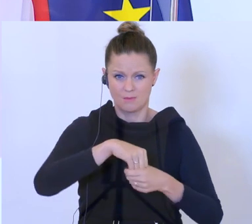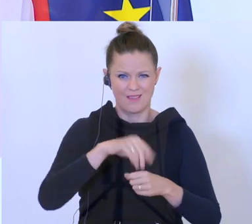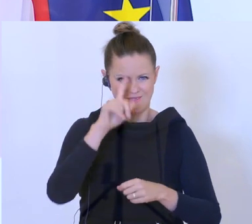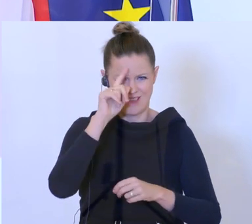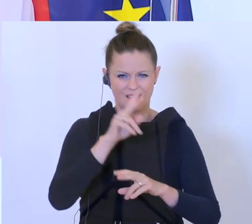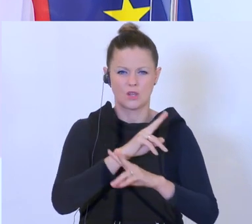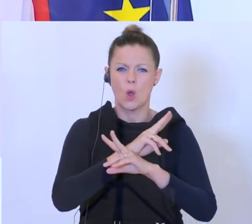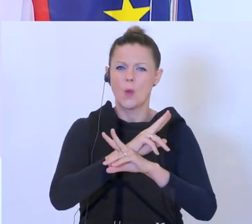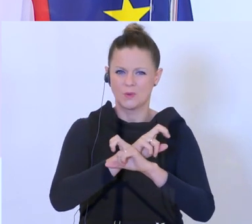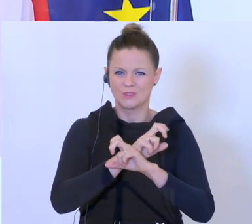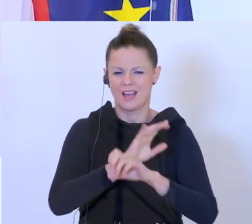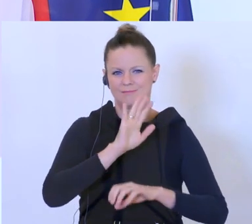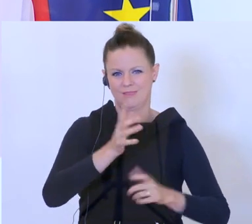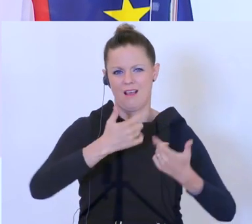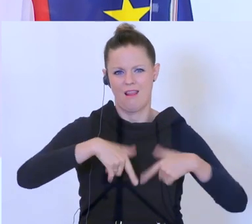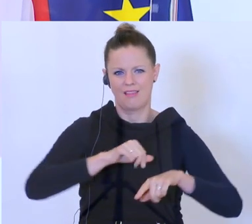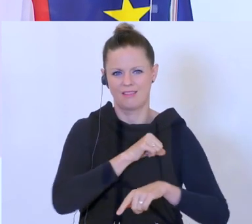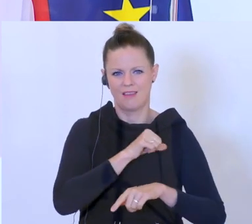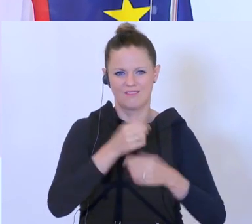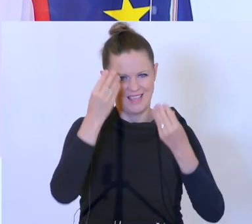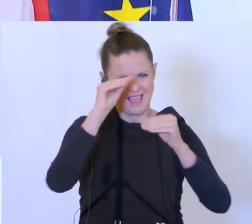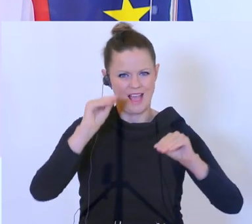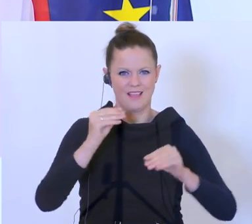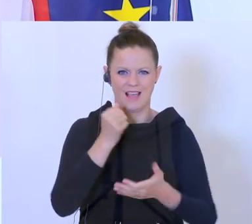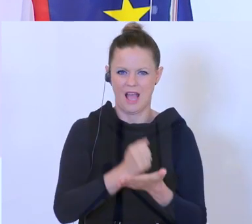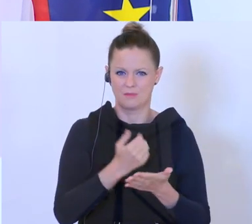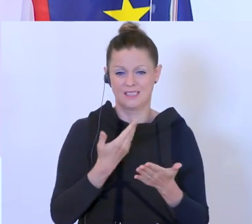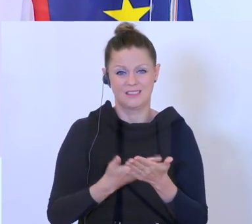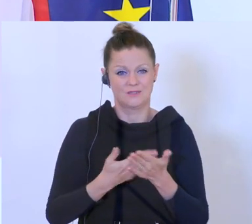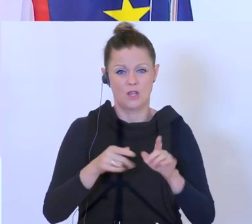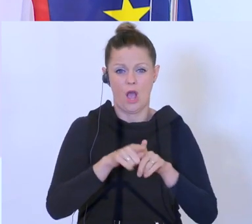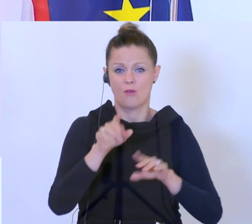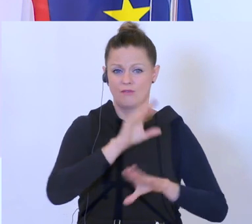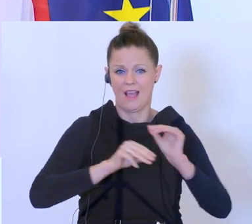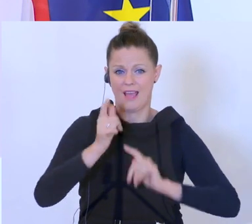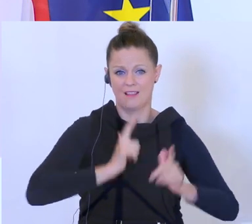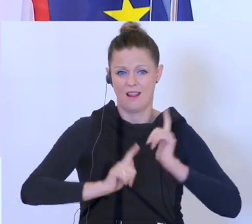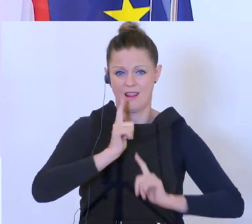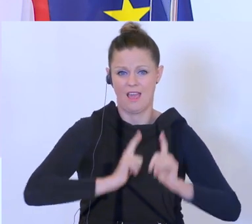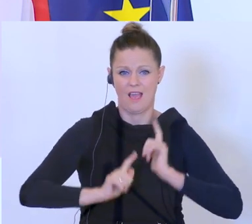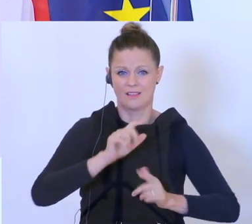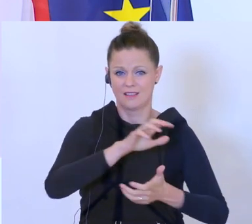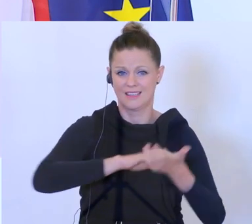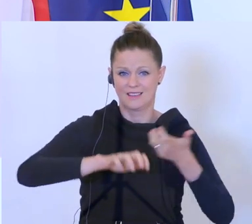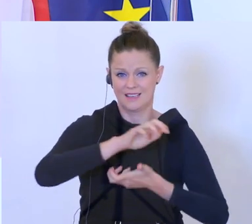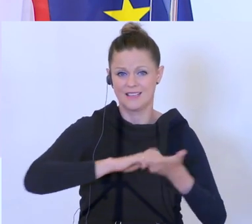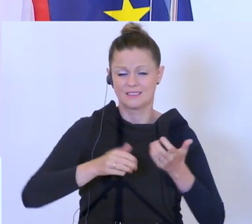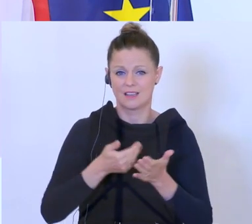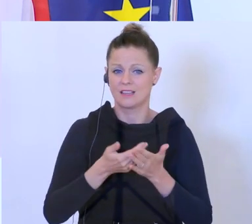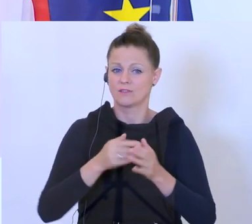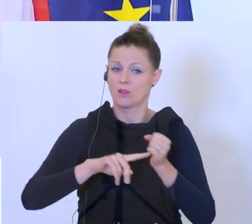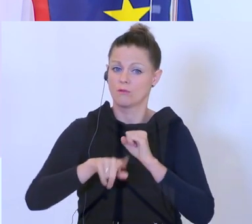das Land des Ehrenamtes und auch die Vereine leiden unter dieser Krise und wir wollen mit diesem Fonds